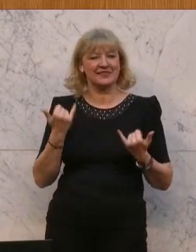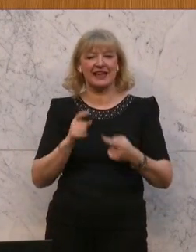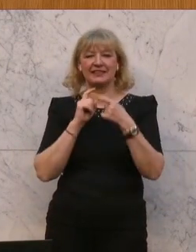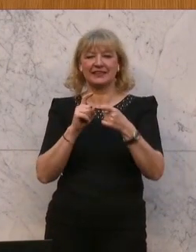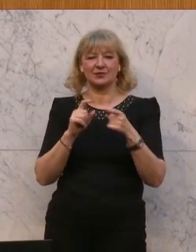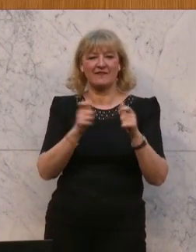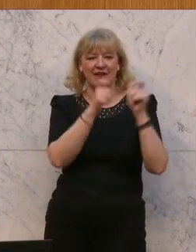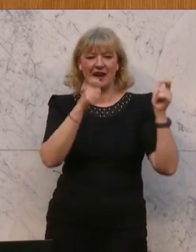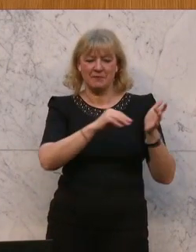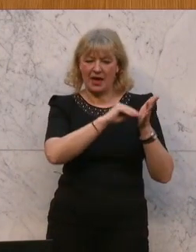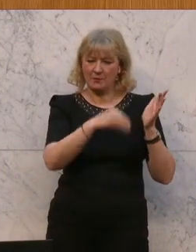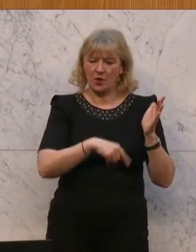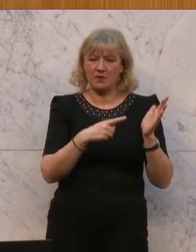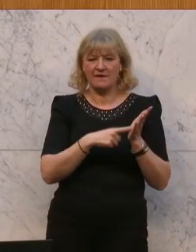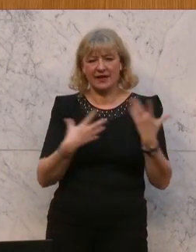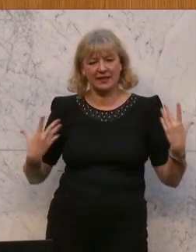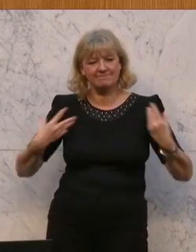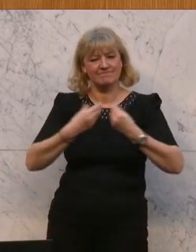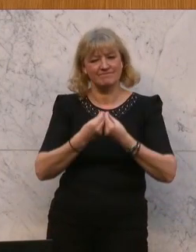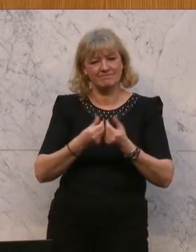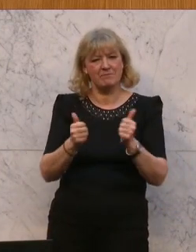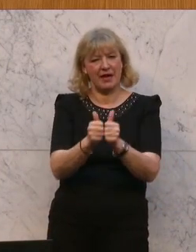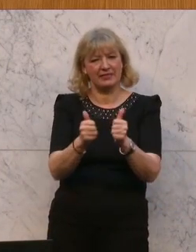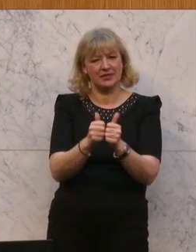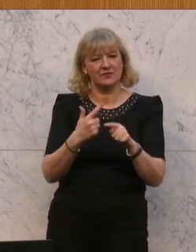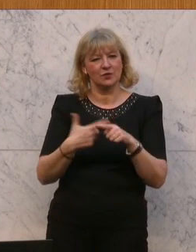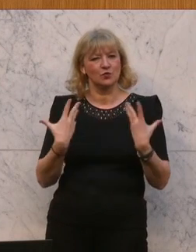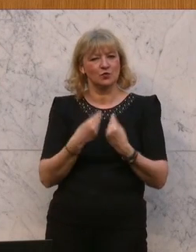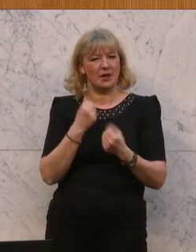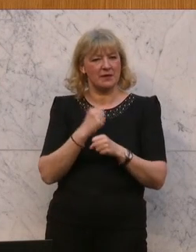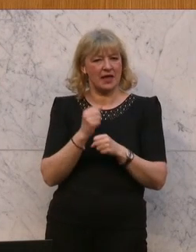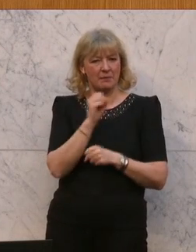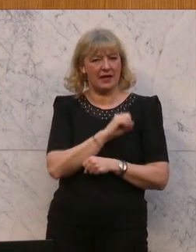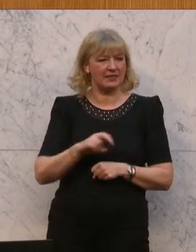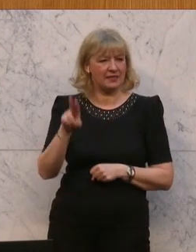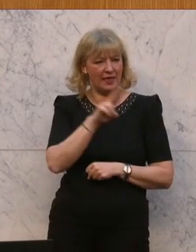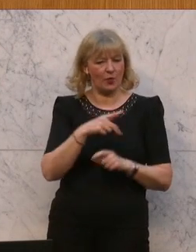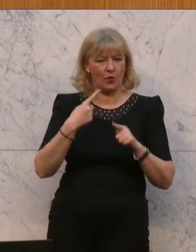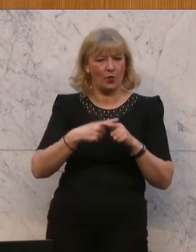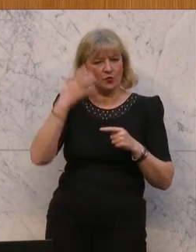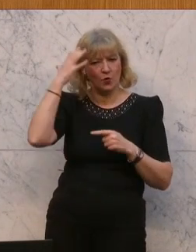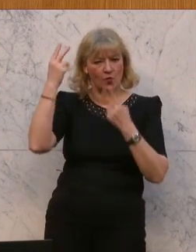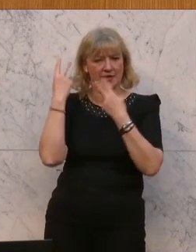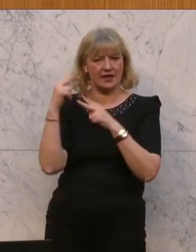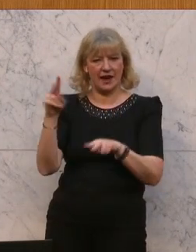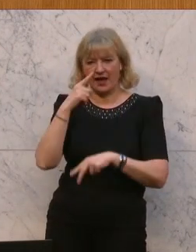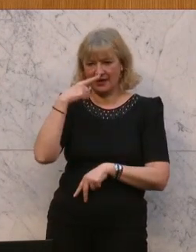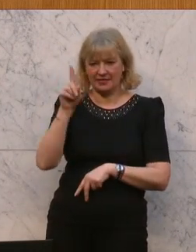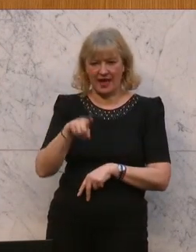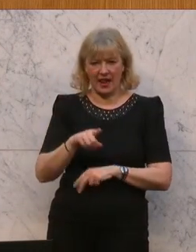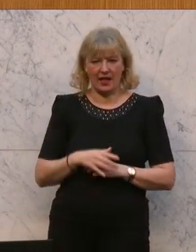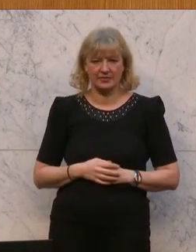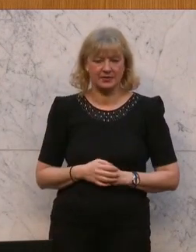Rahmenabkommen über eine umfassende Partnerschaft und Zusammenarbeit der Europäischen Union und dem Königreich Thailand. Es hat ein